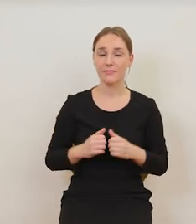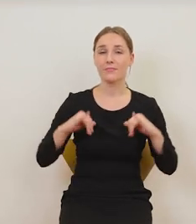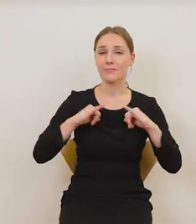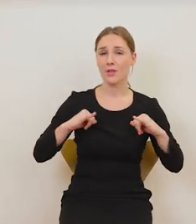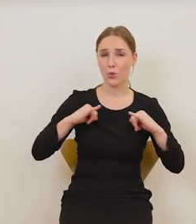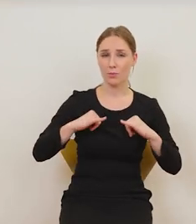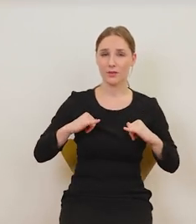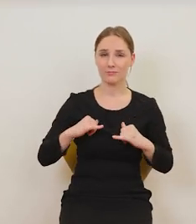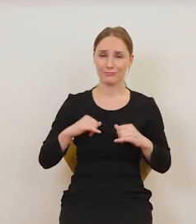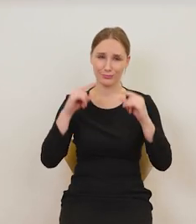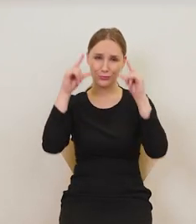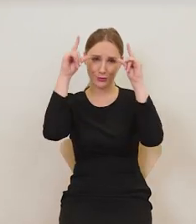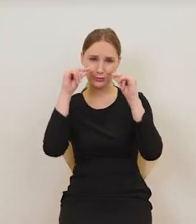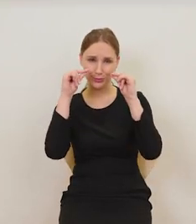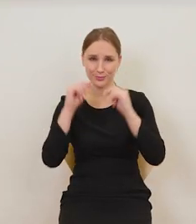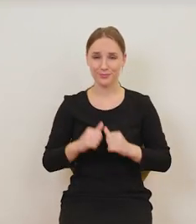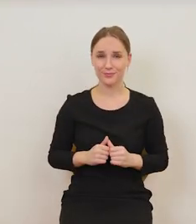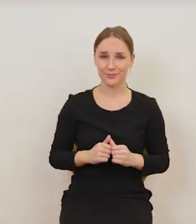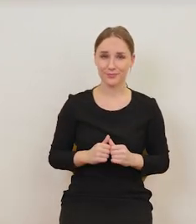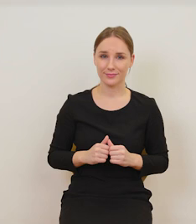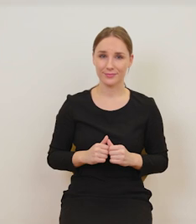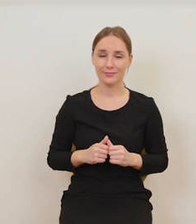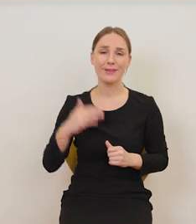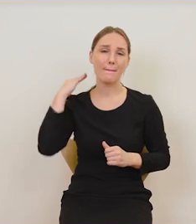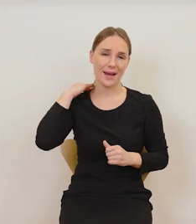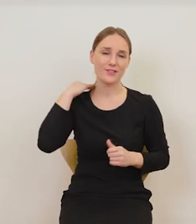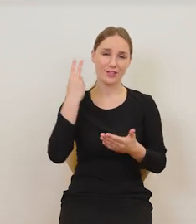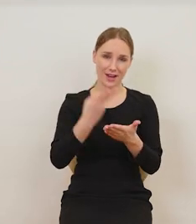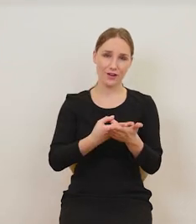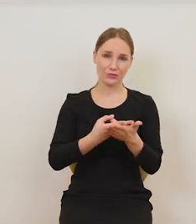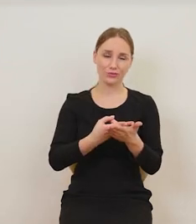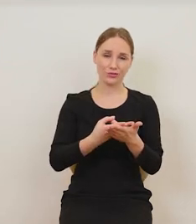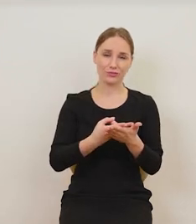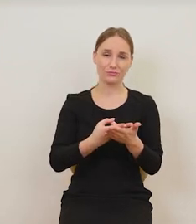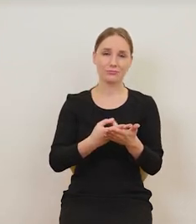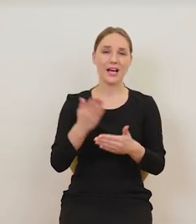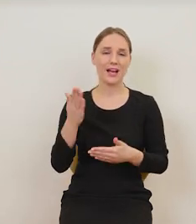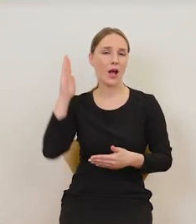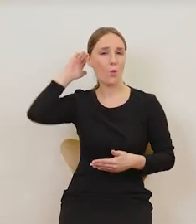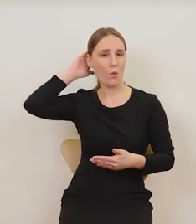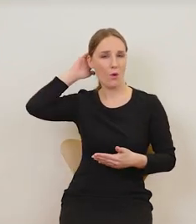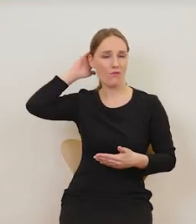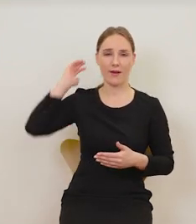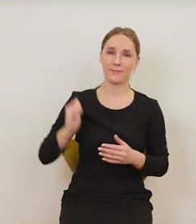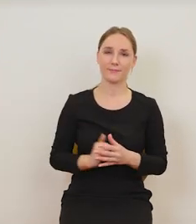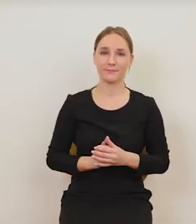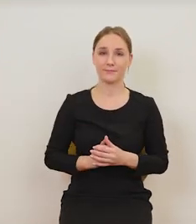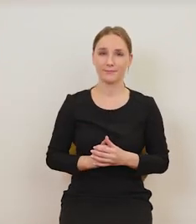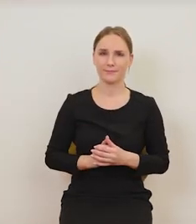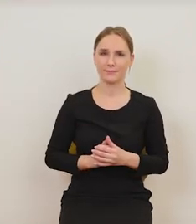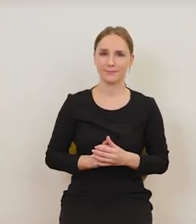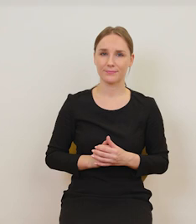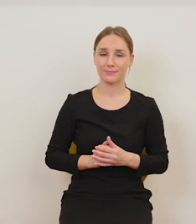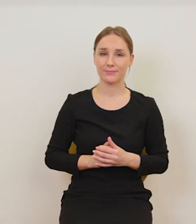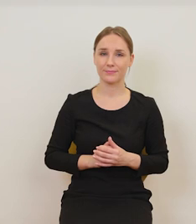cherubinek. Śpiący cherubinek leżący na plecach, jedna ręka podłożona pod głowę, ale w jego otoczeniu